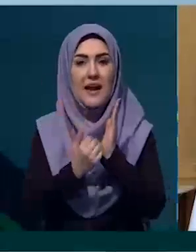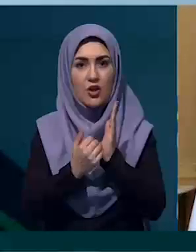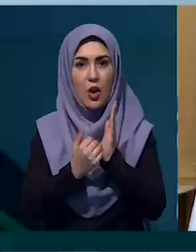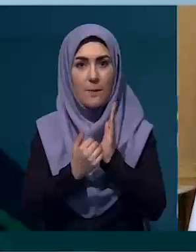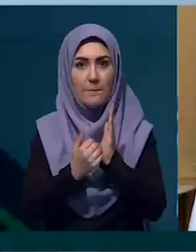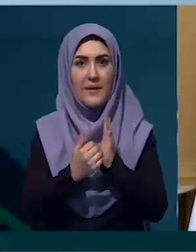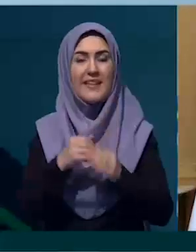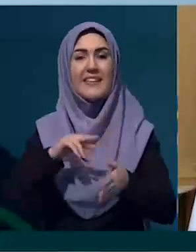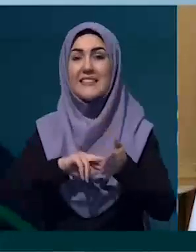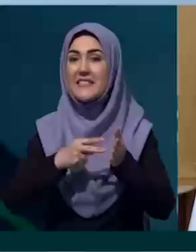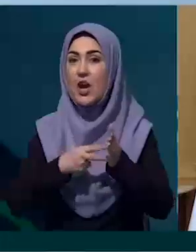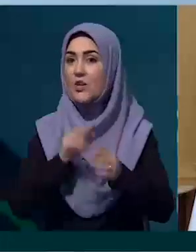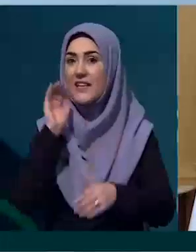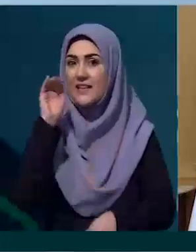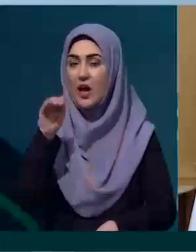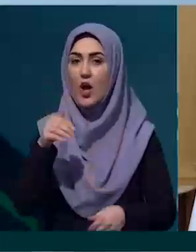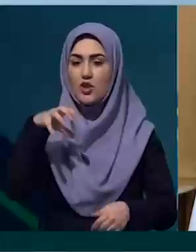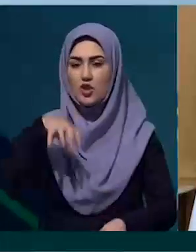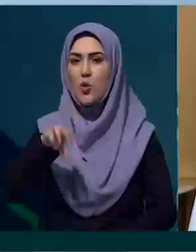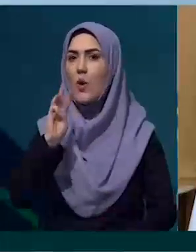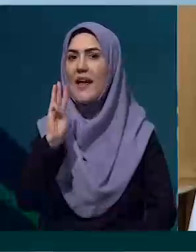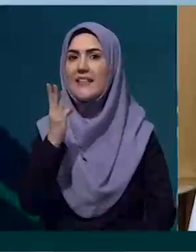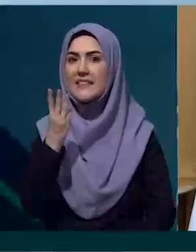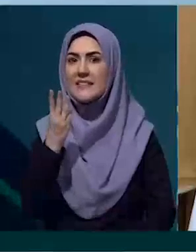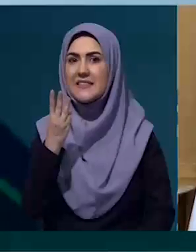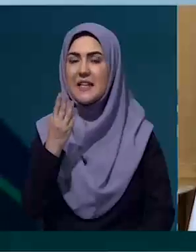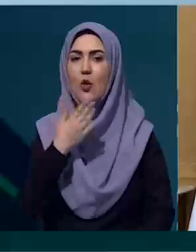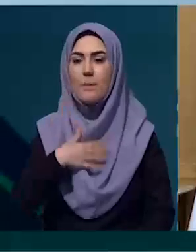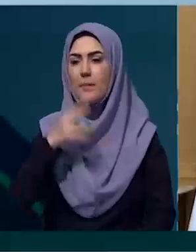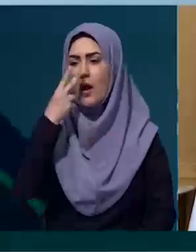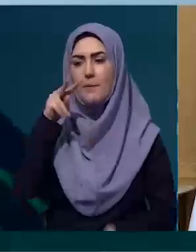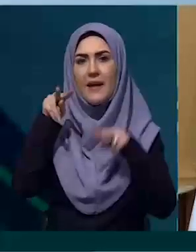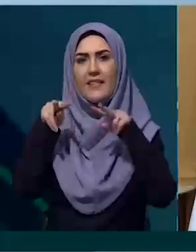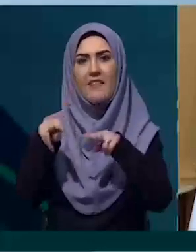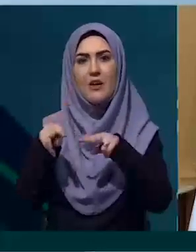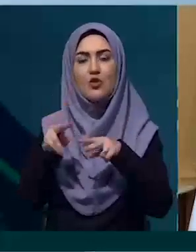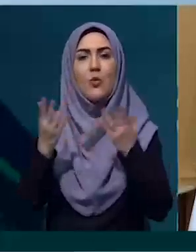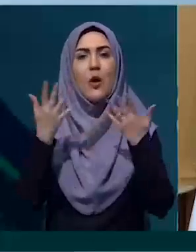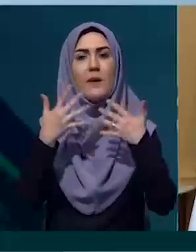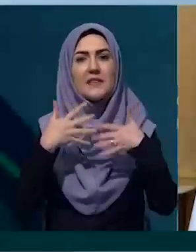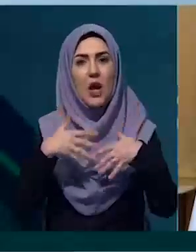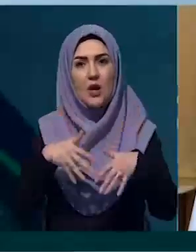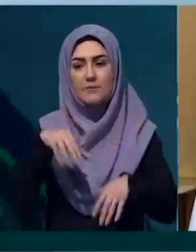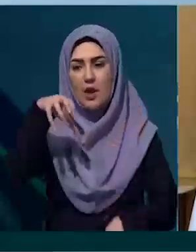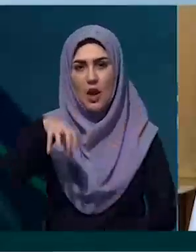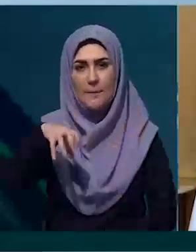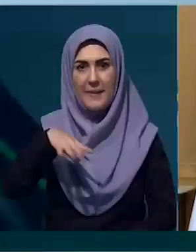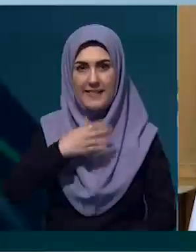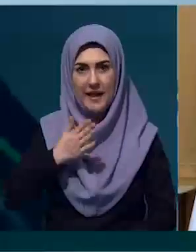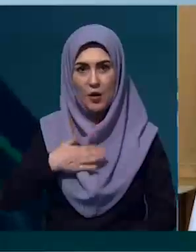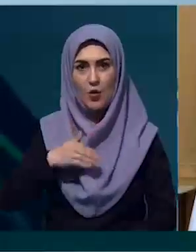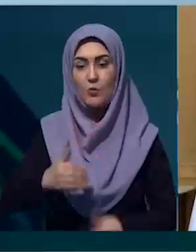توجه به سازمان ها و نهاده های منطقی و فرامنطقی است